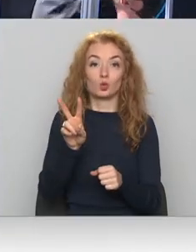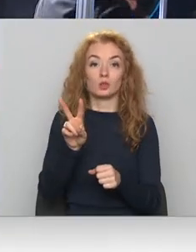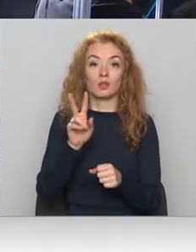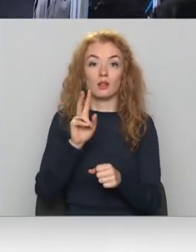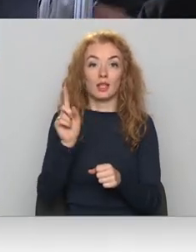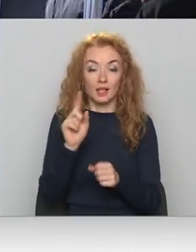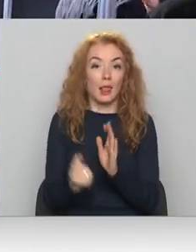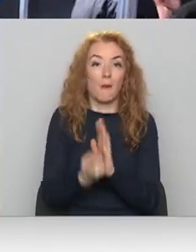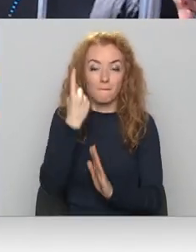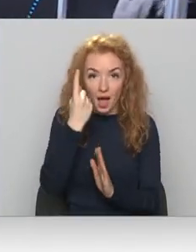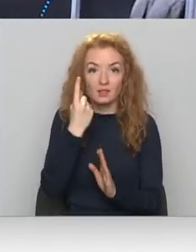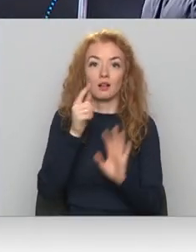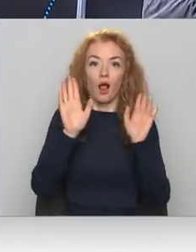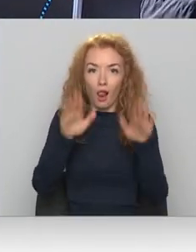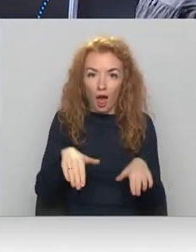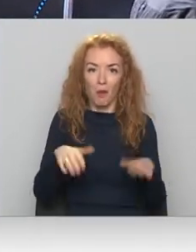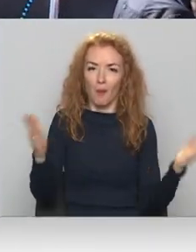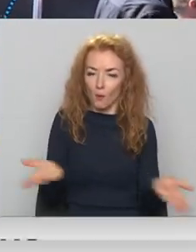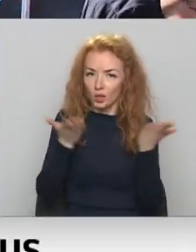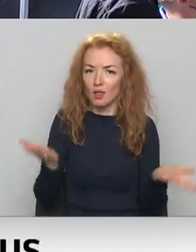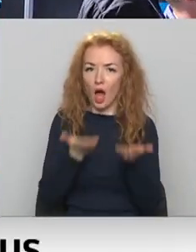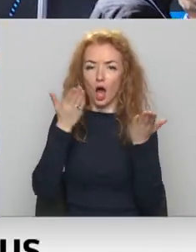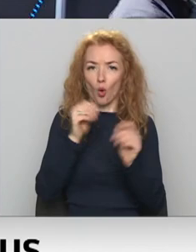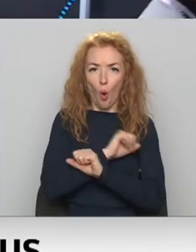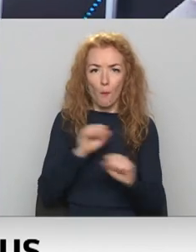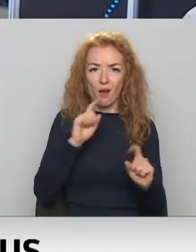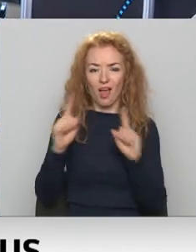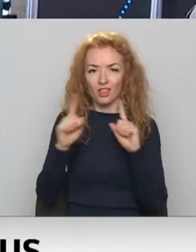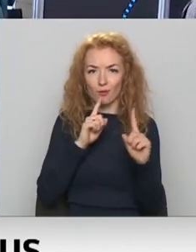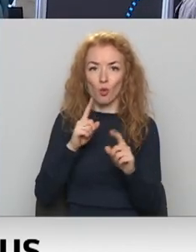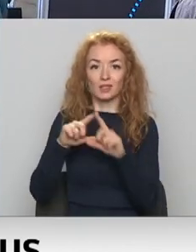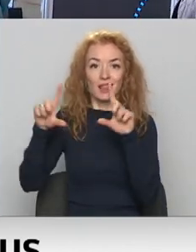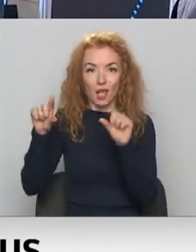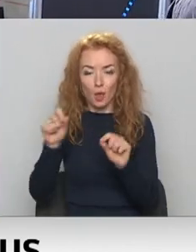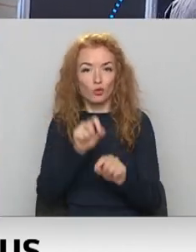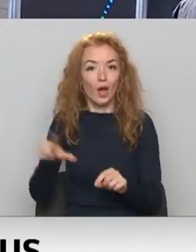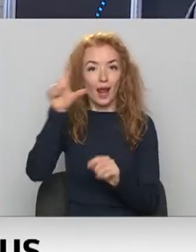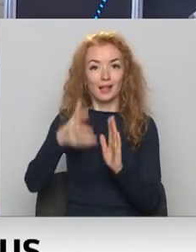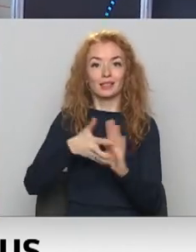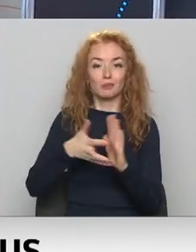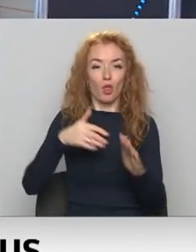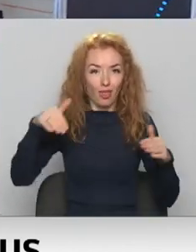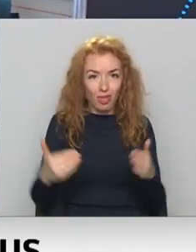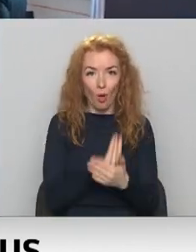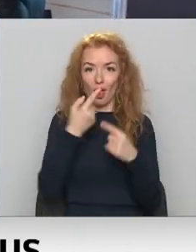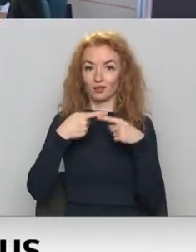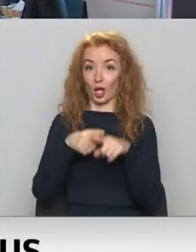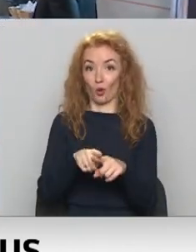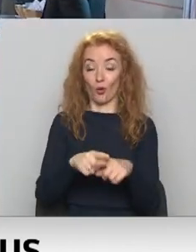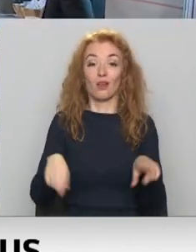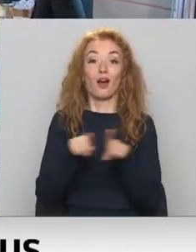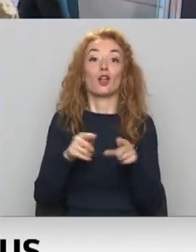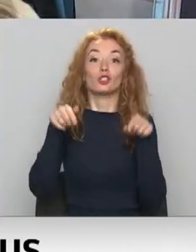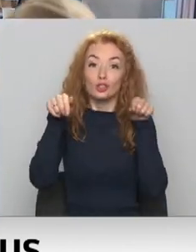sava veida grūdiens, kas pamudinājas operatīvos dienestu savā ikdienas darbā vairāk izmantot jaunās tehnoloģijas. Tad arī